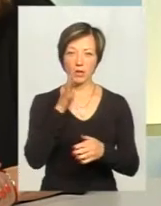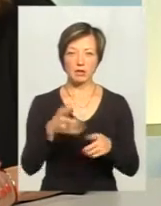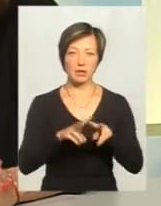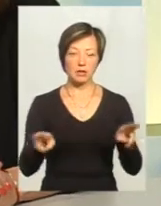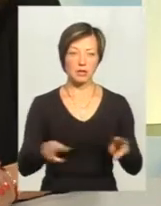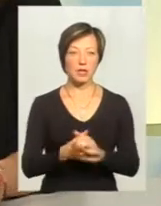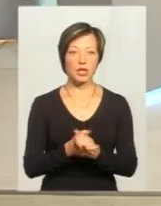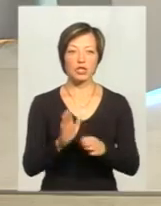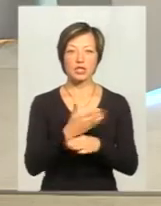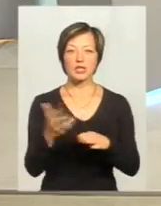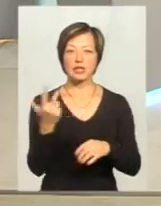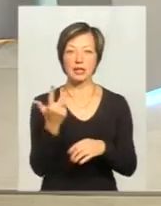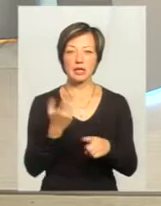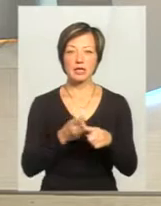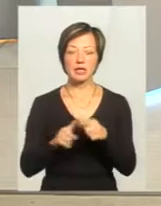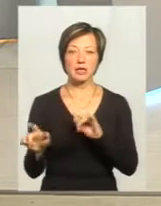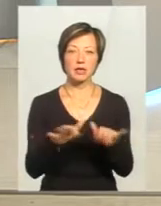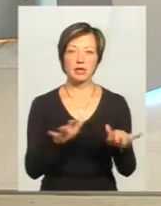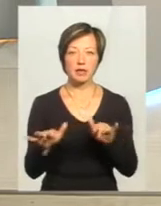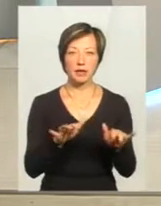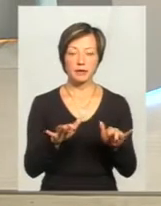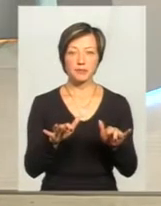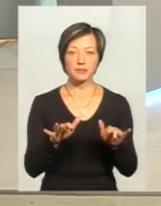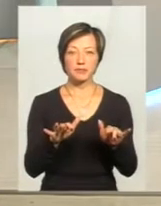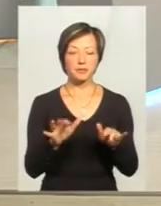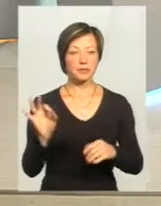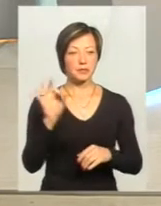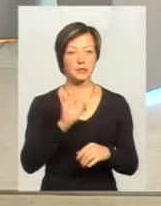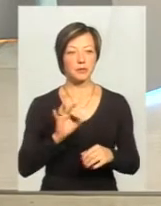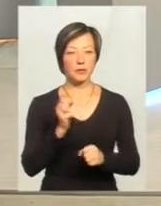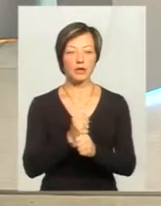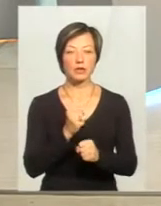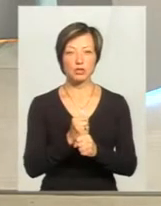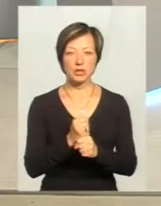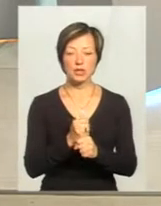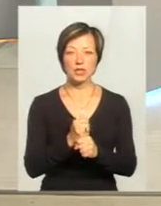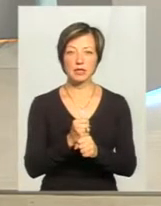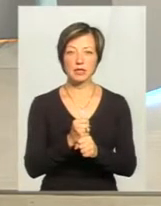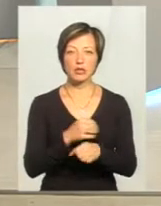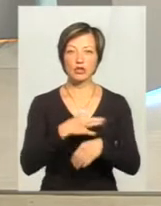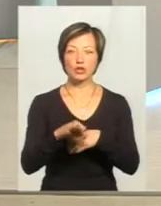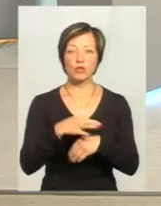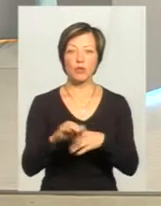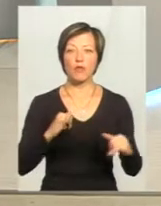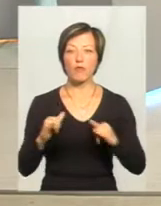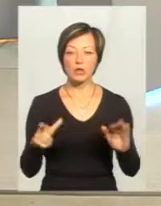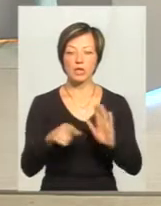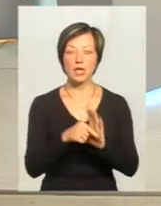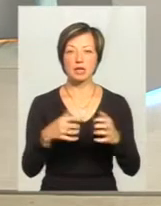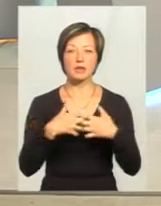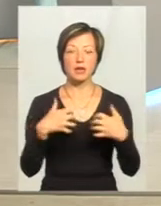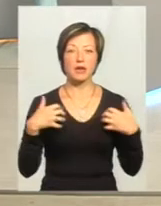І частина третя – це дії щодо вчинення жорстокого поводження з тваринами